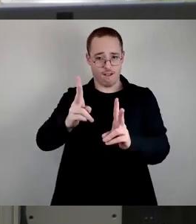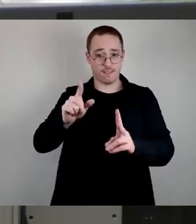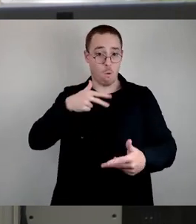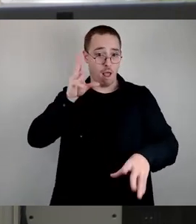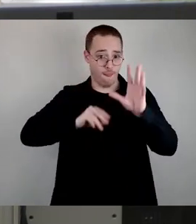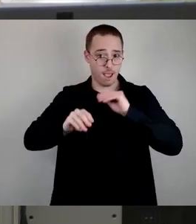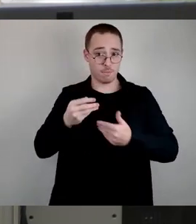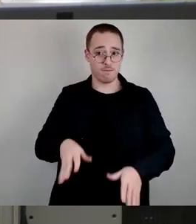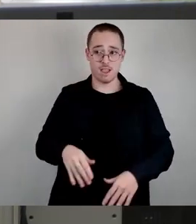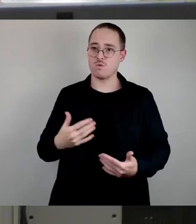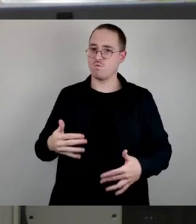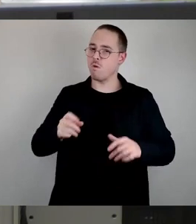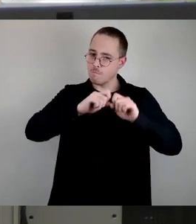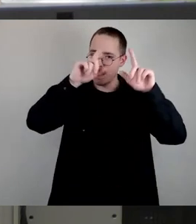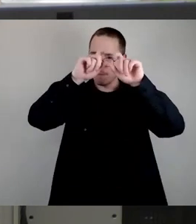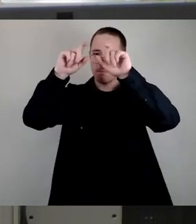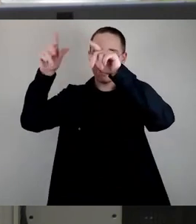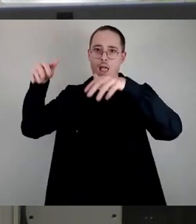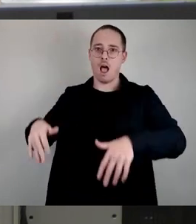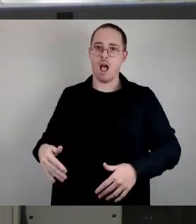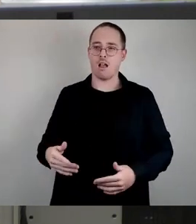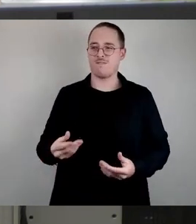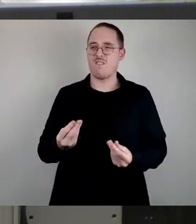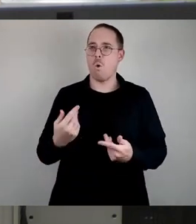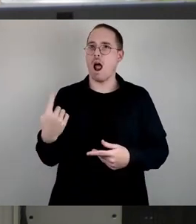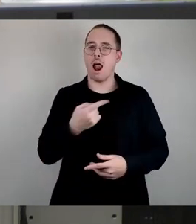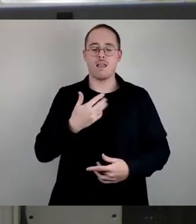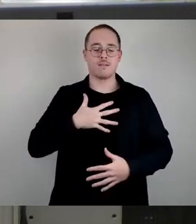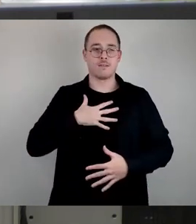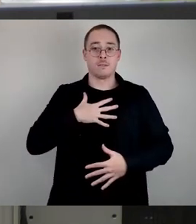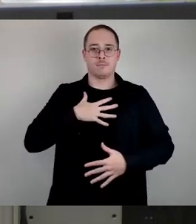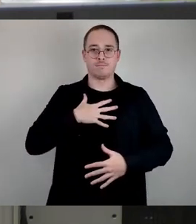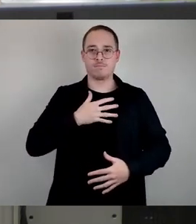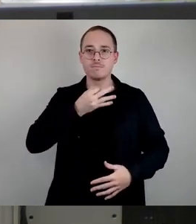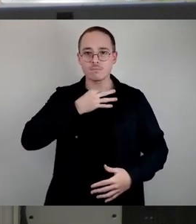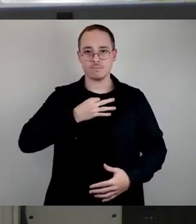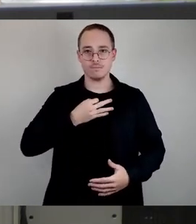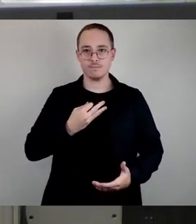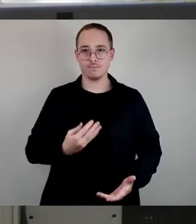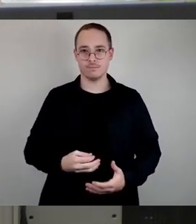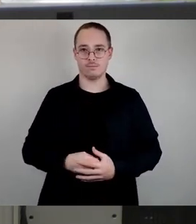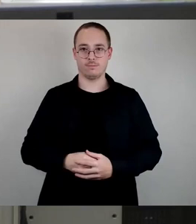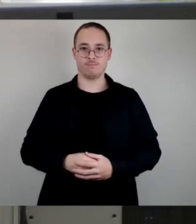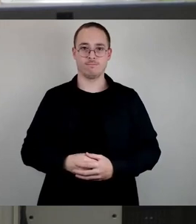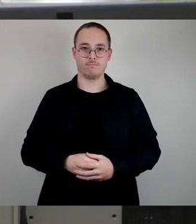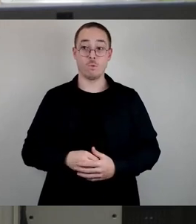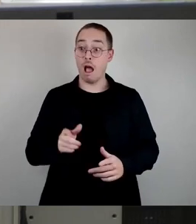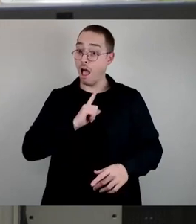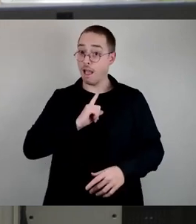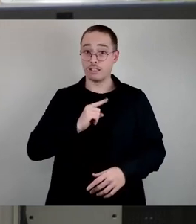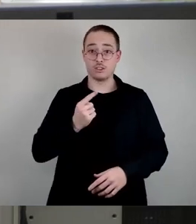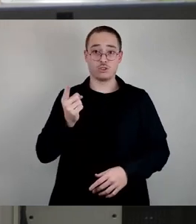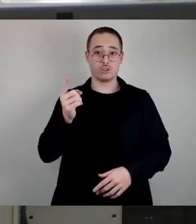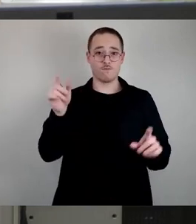das hat allen hier eine unglaubliche Beklemmung gegeben. Und diese Veranstaltung, die sich eigentlich sehr positiv mit diesem Thema